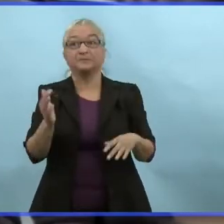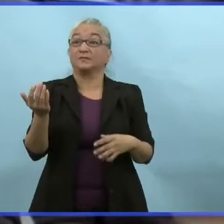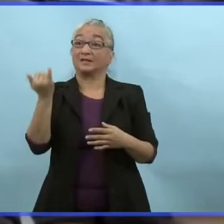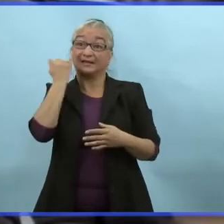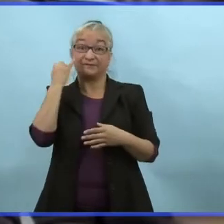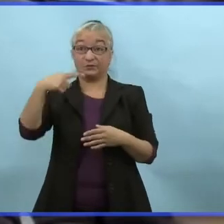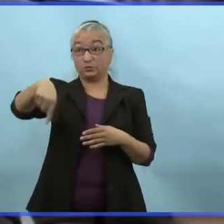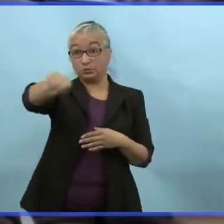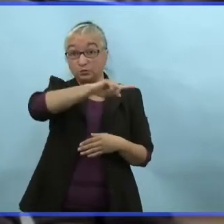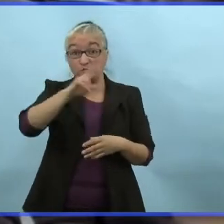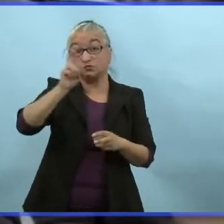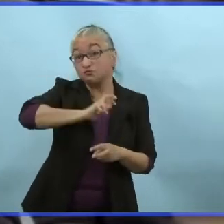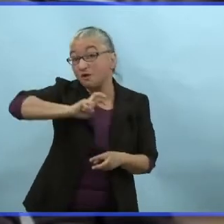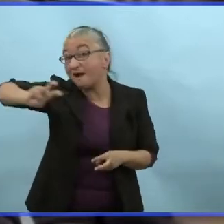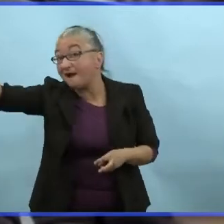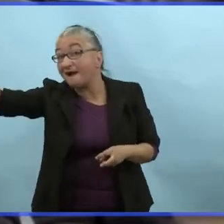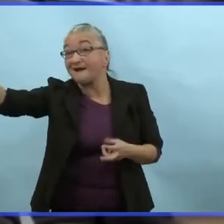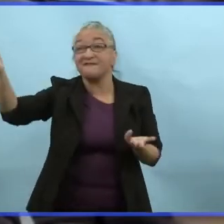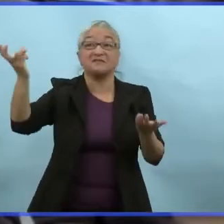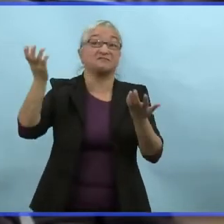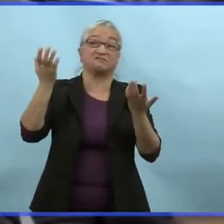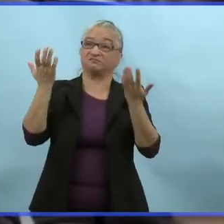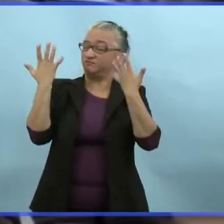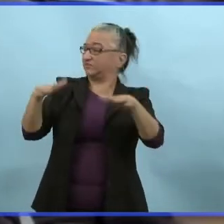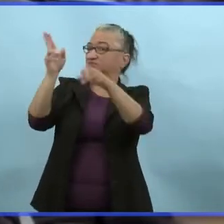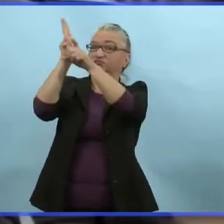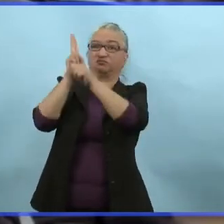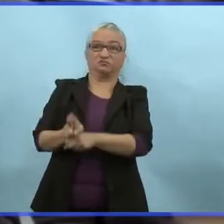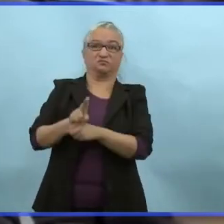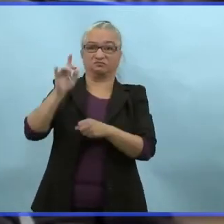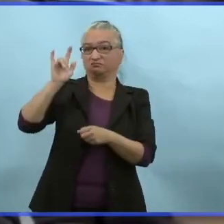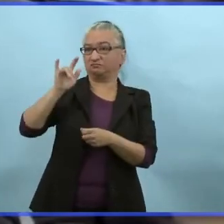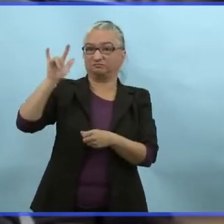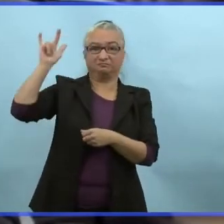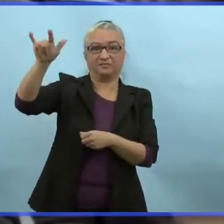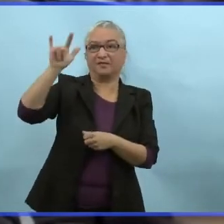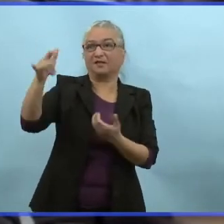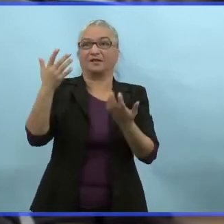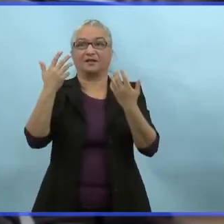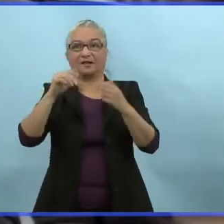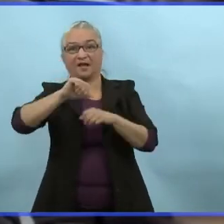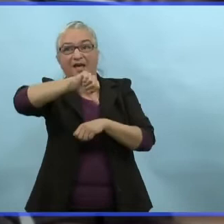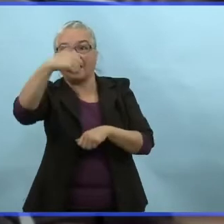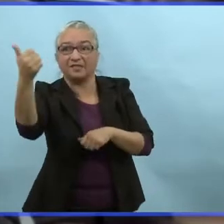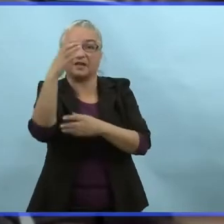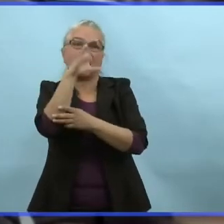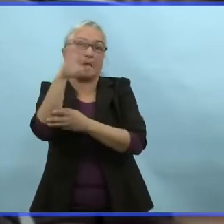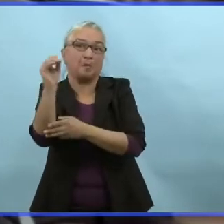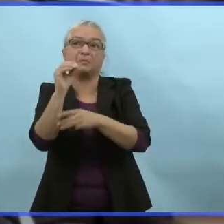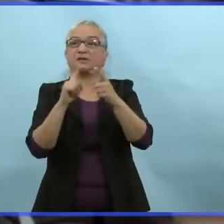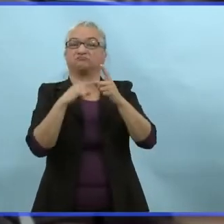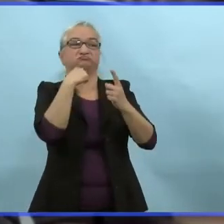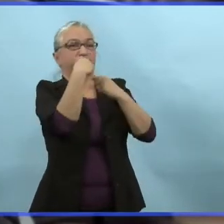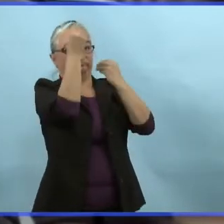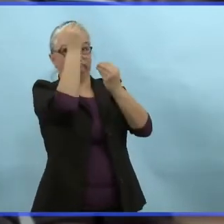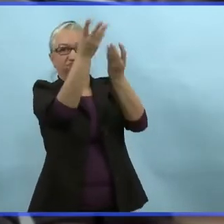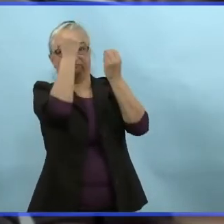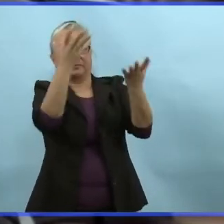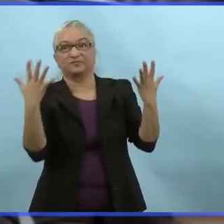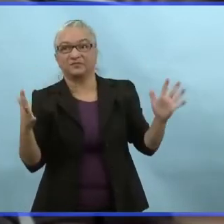Si vous avez voyagé, vous avez l'habitude de fournir des renseignements à des compagnies aériennes et d'autres agences.